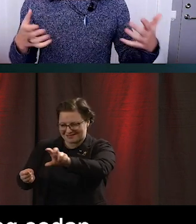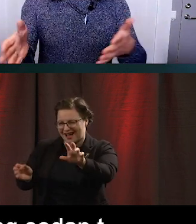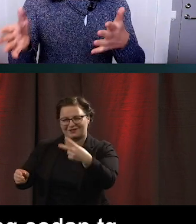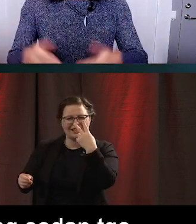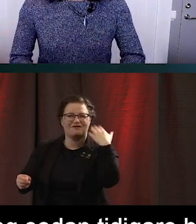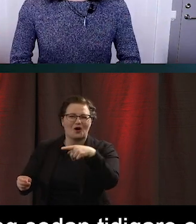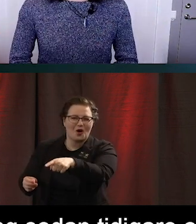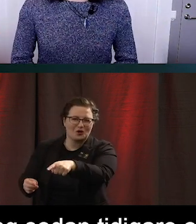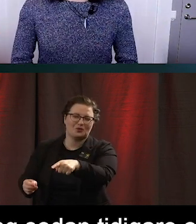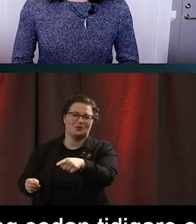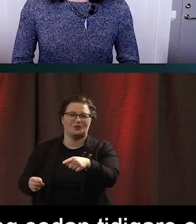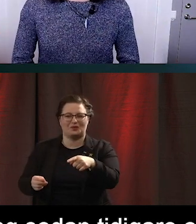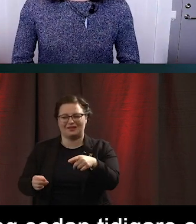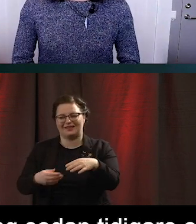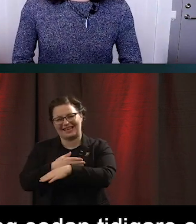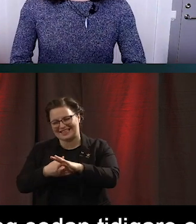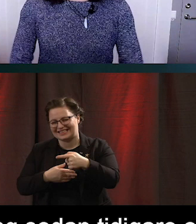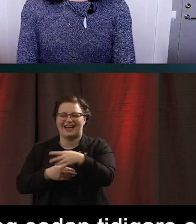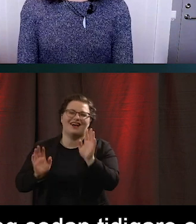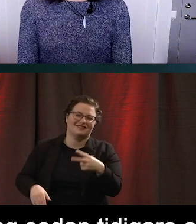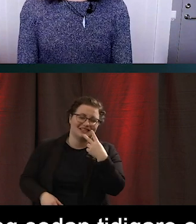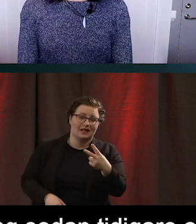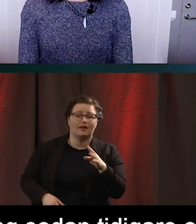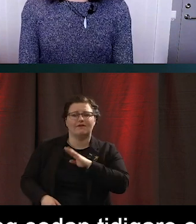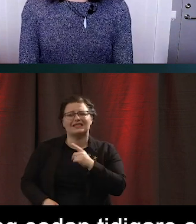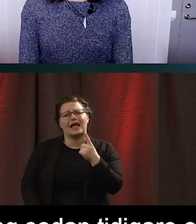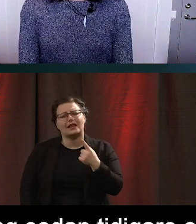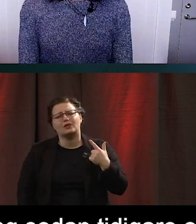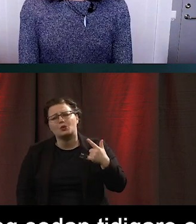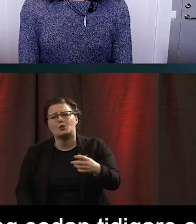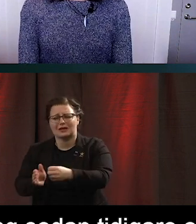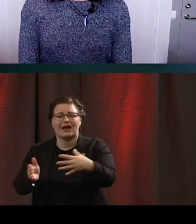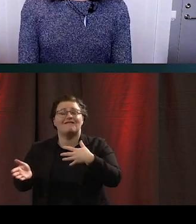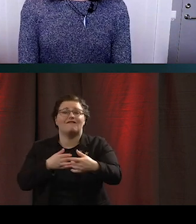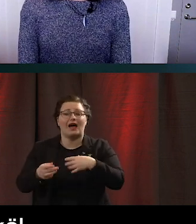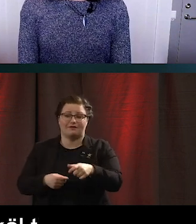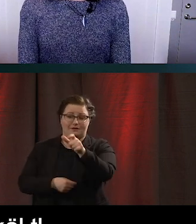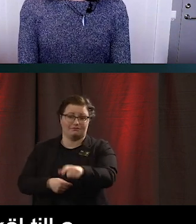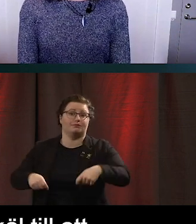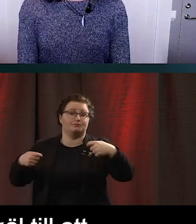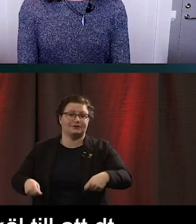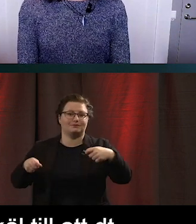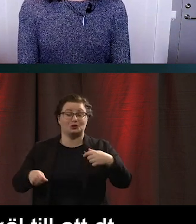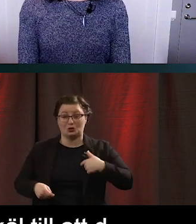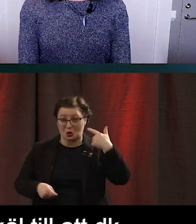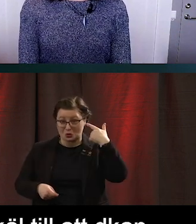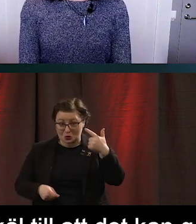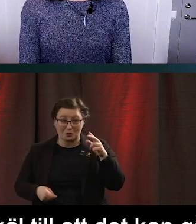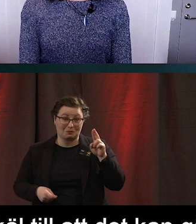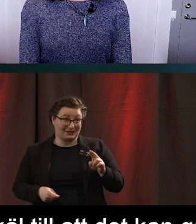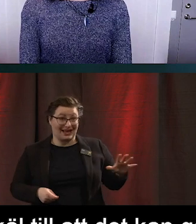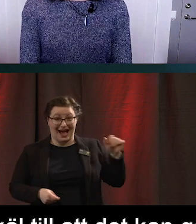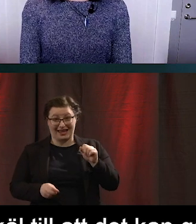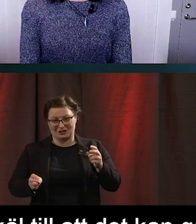finns i gränssnittet. Det finns tusen skäl till att det kan gå fel. Och jag talar nog för de flesta som jobbar med human